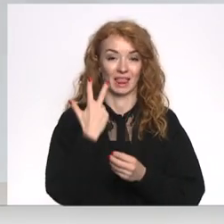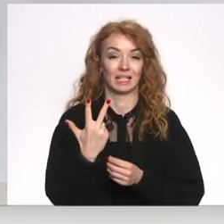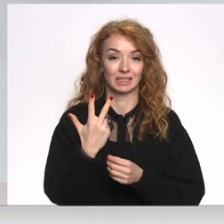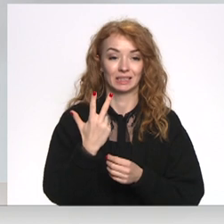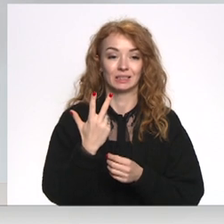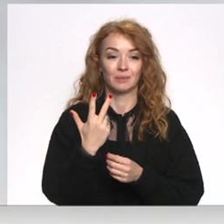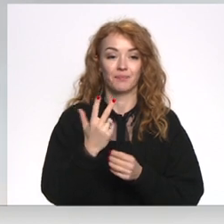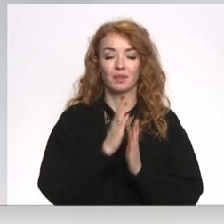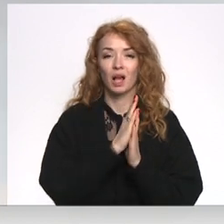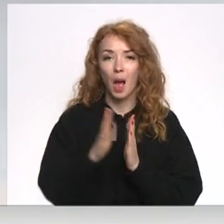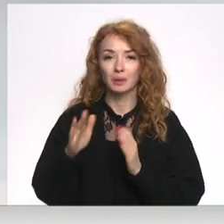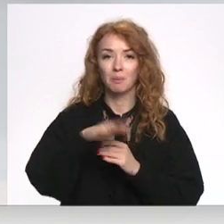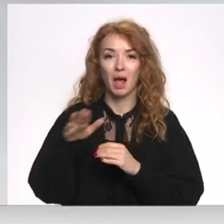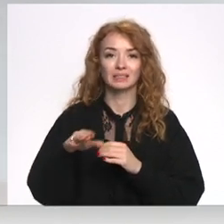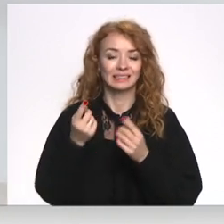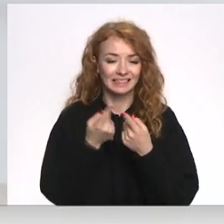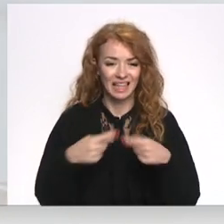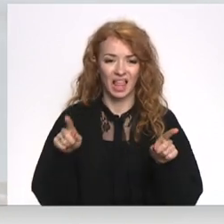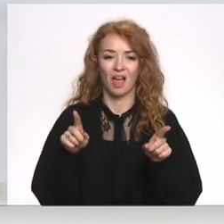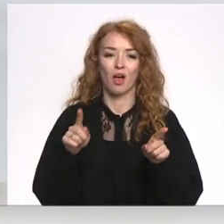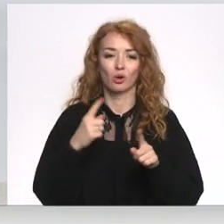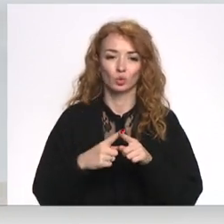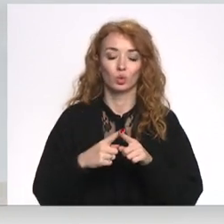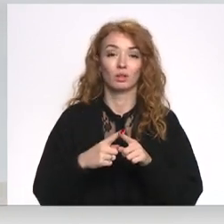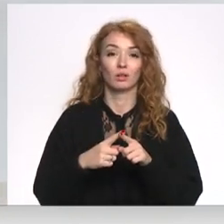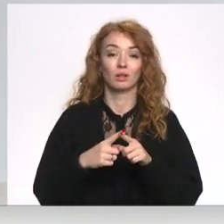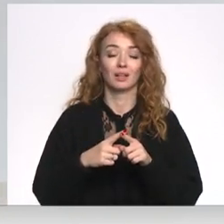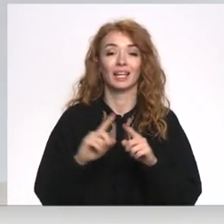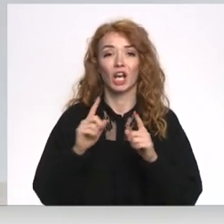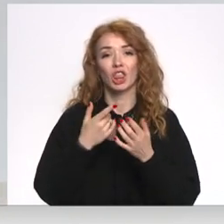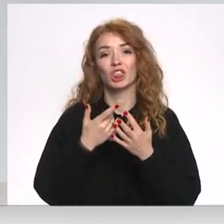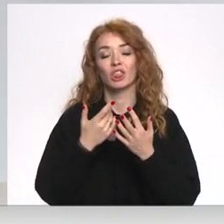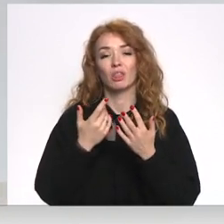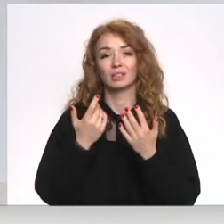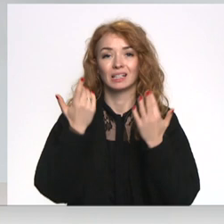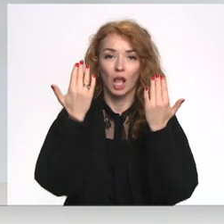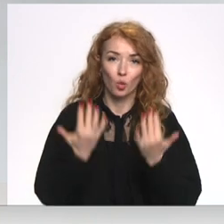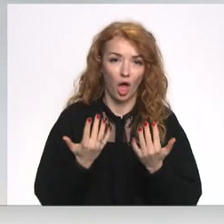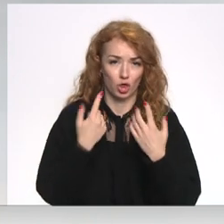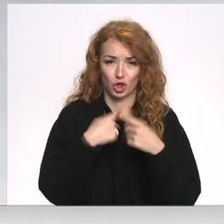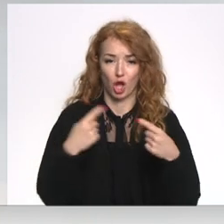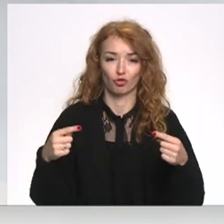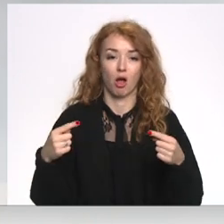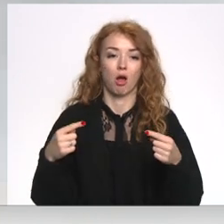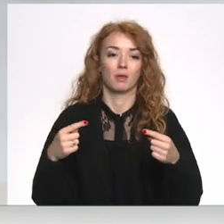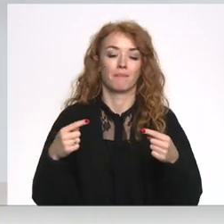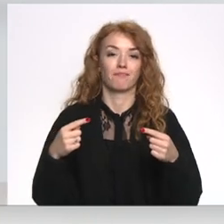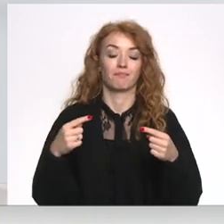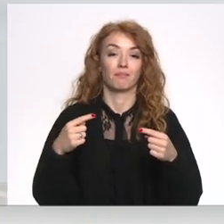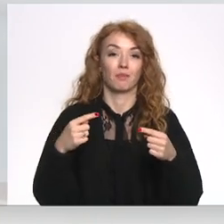un katrs bērns ir savādāks. Tur skaidrs, ka ir mainīgas sekmes teikt, ka